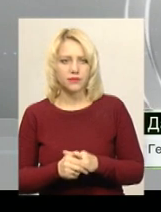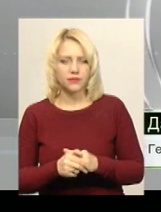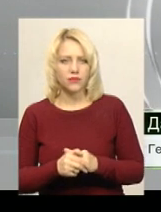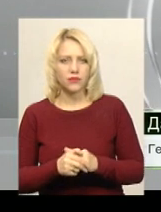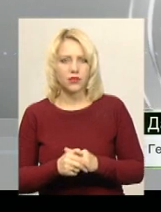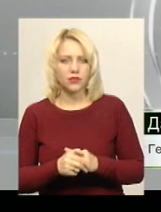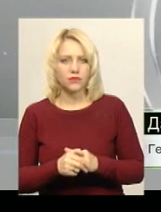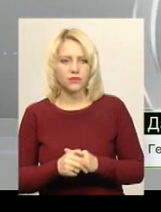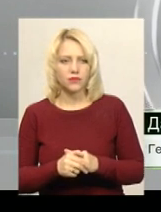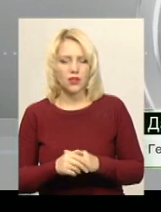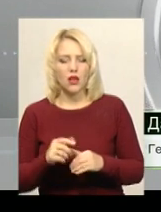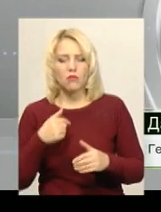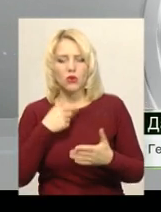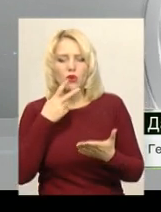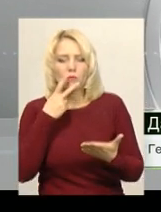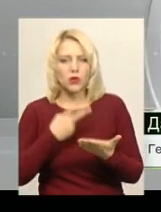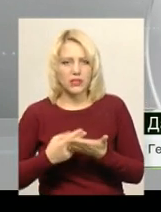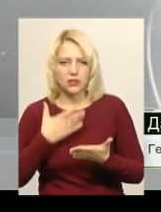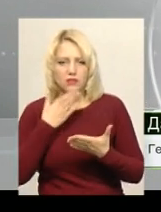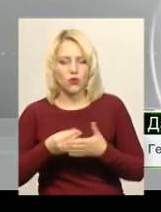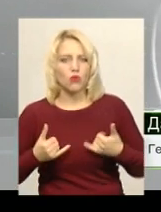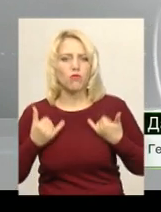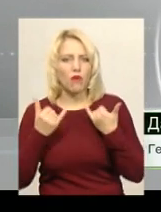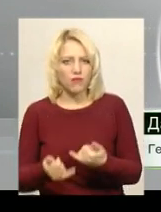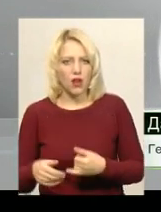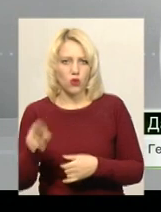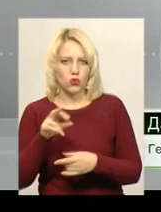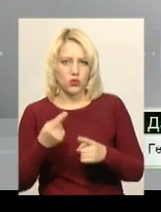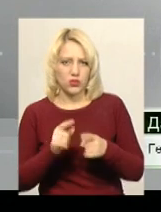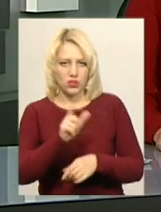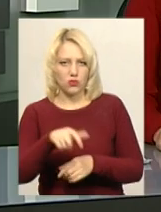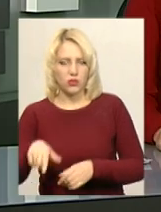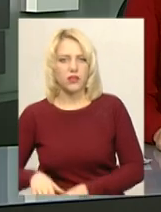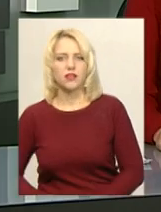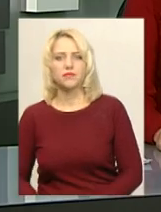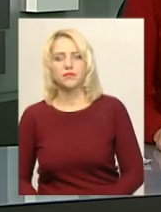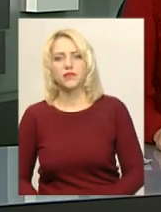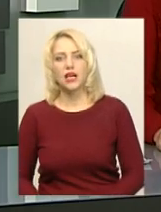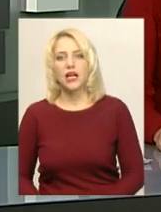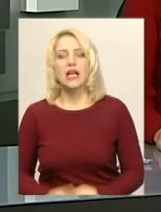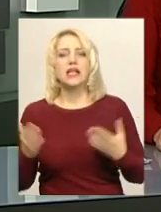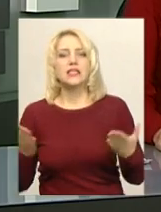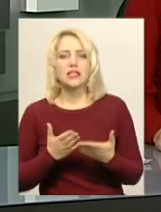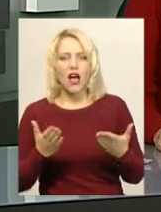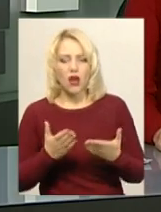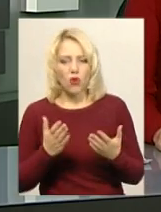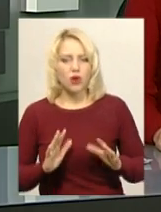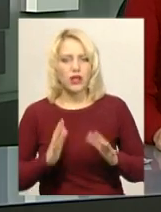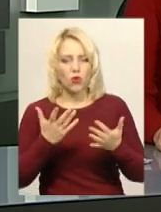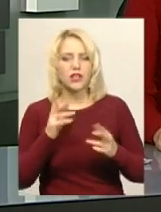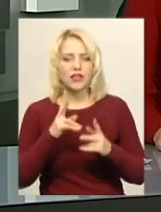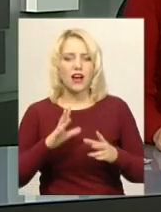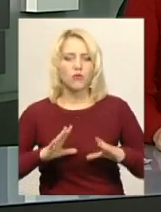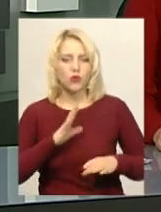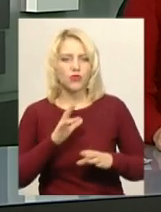підкреслити нашу повагу до збереження польської культури і мови. З якої нагоди та як відбувався